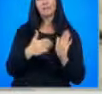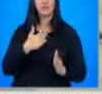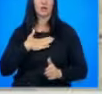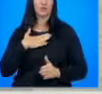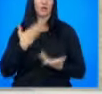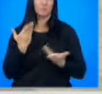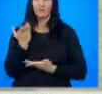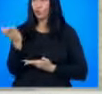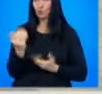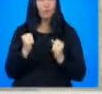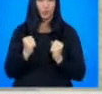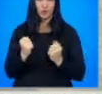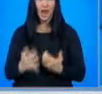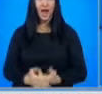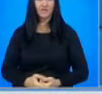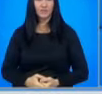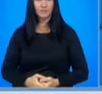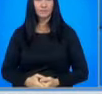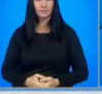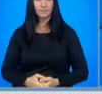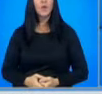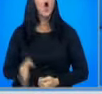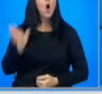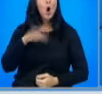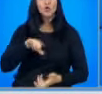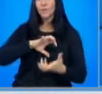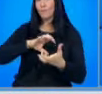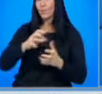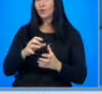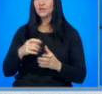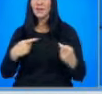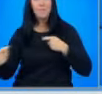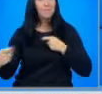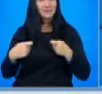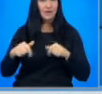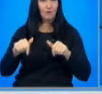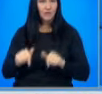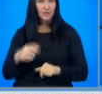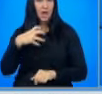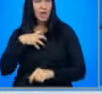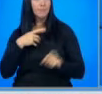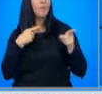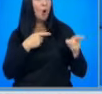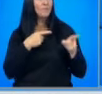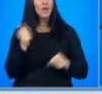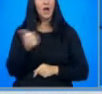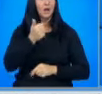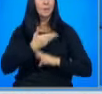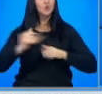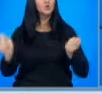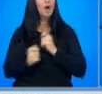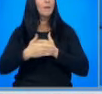за собственото им оцеляване. И още политически престрелки в днешния ДЕР. ГЕР побвиниха лидера на